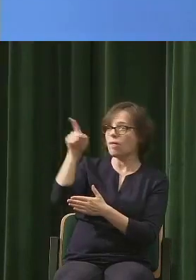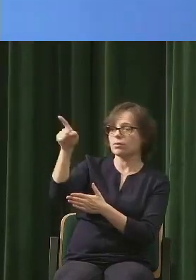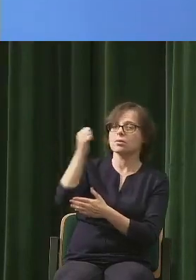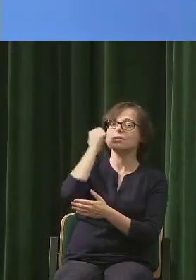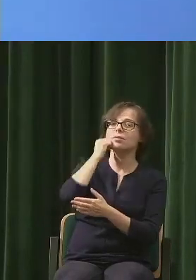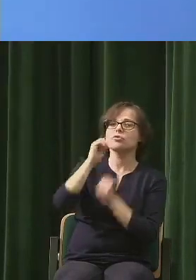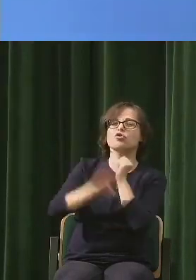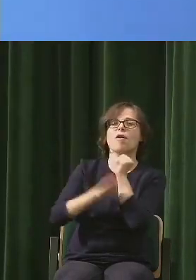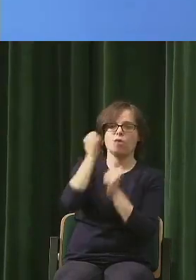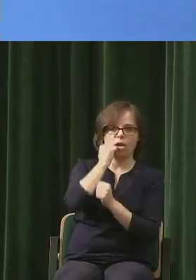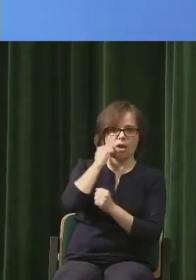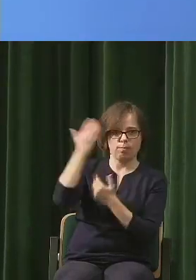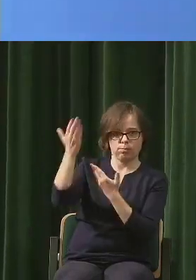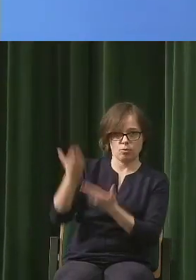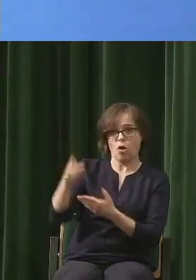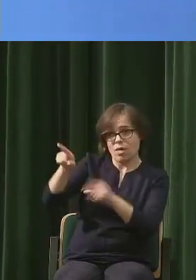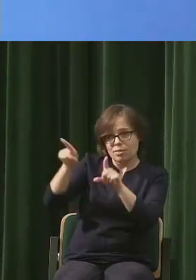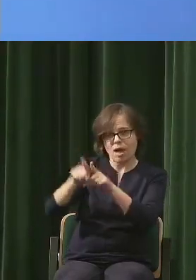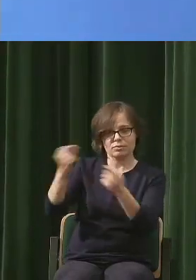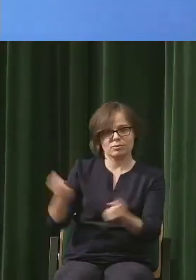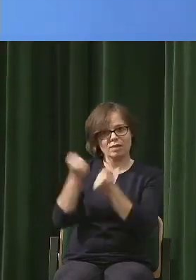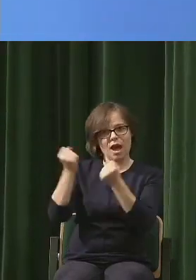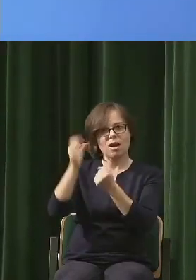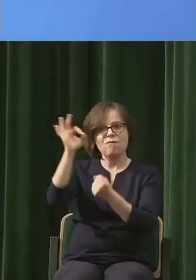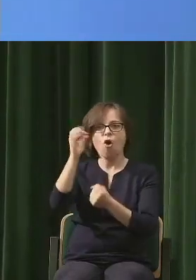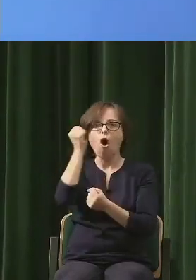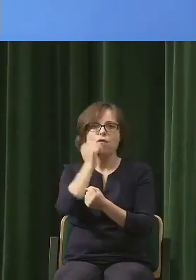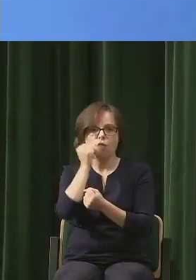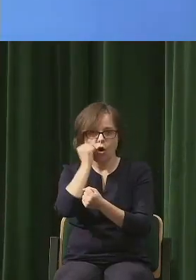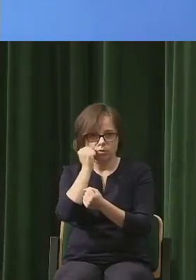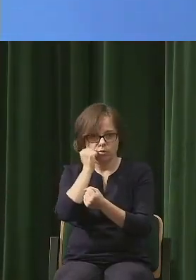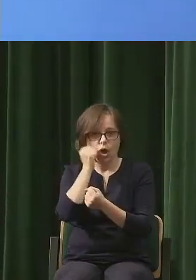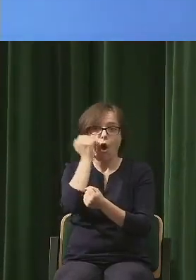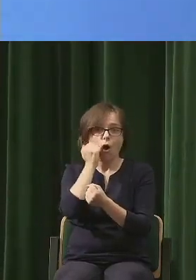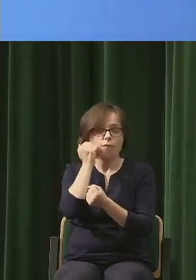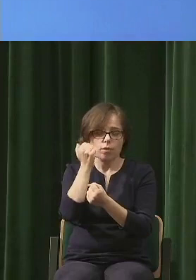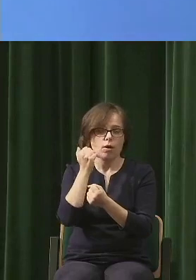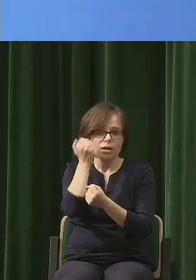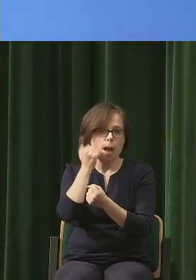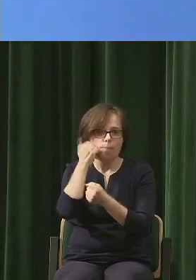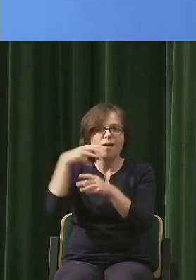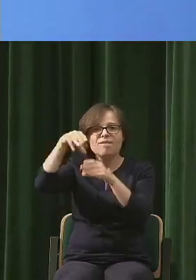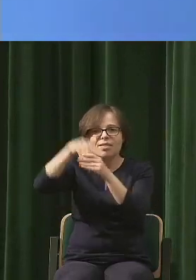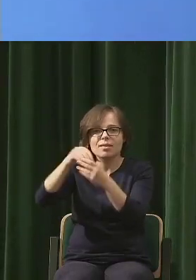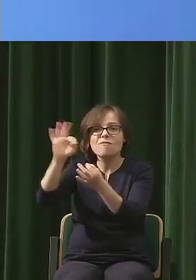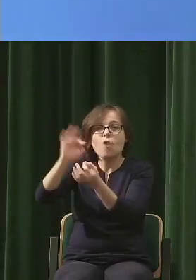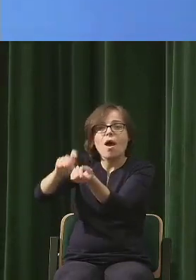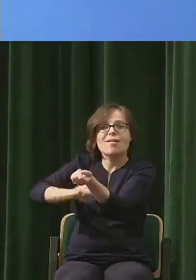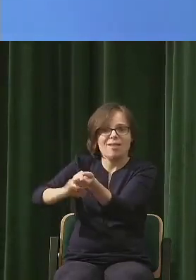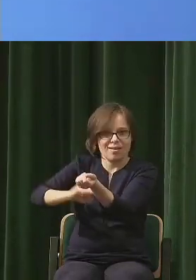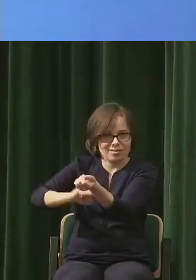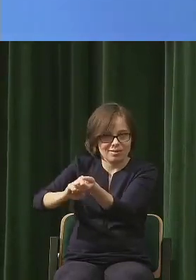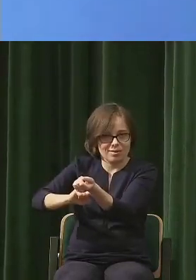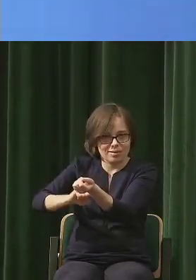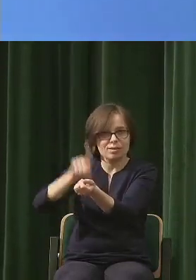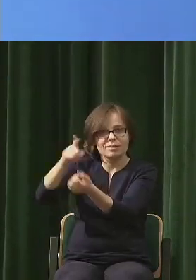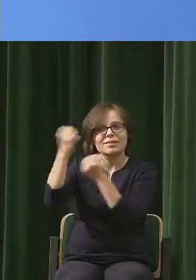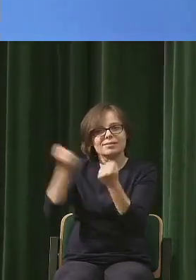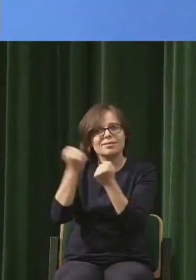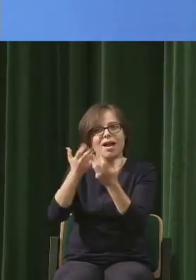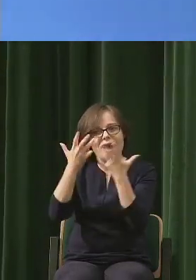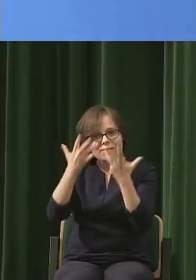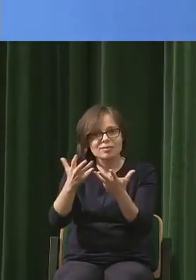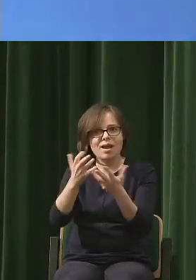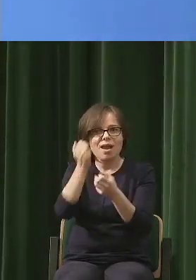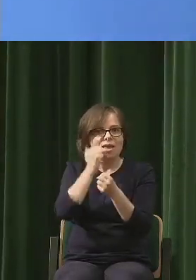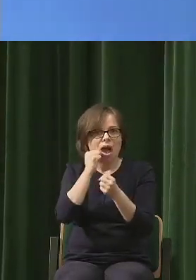i geny, które są w nasionach, które właśnie się jakby wytworzyły się w trakcie zapylenia, znalazły się jak